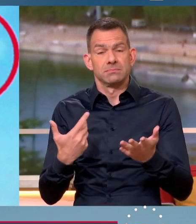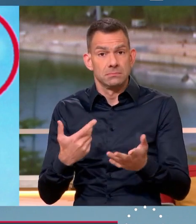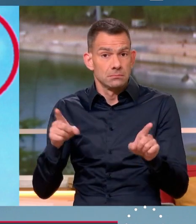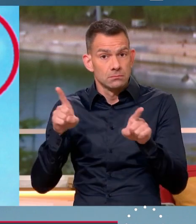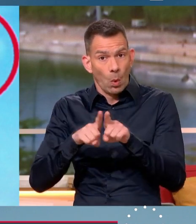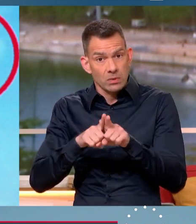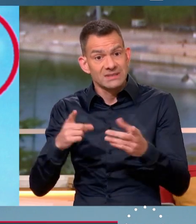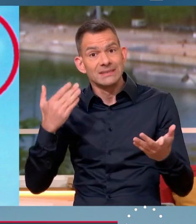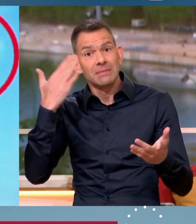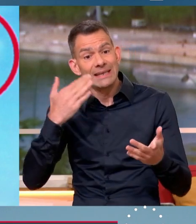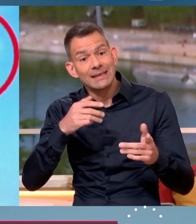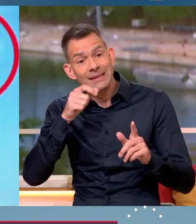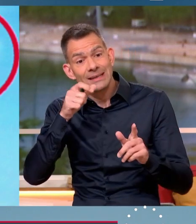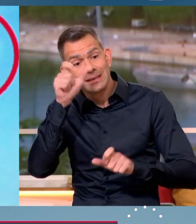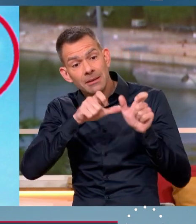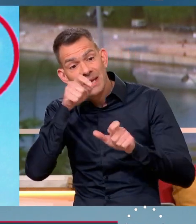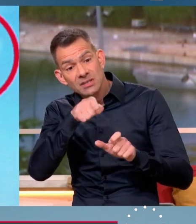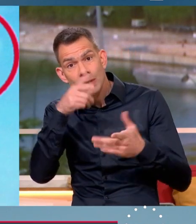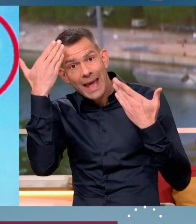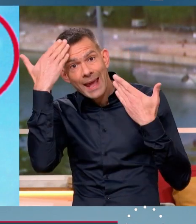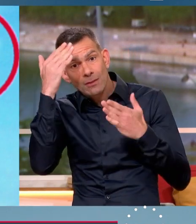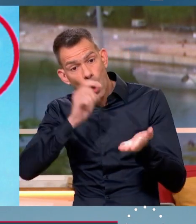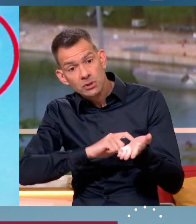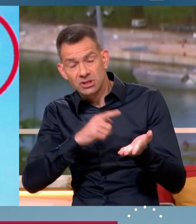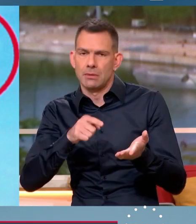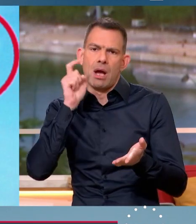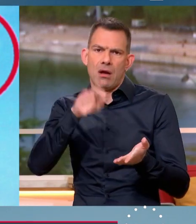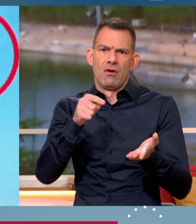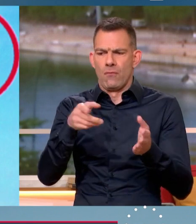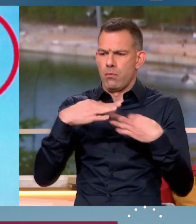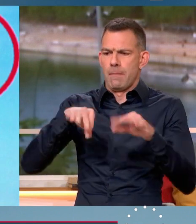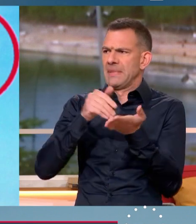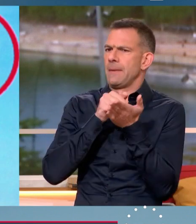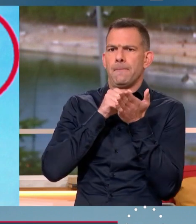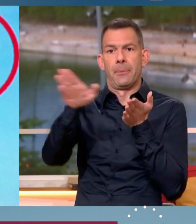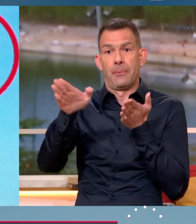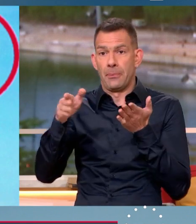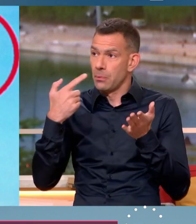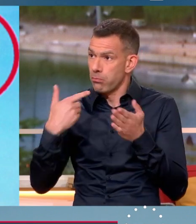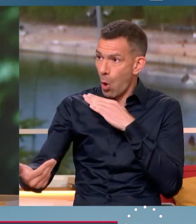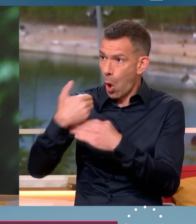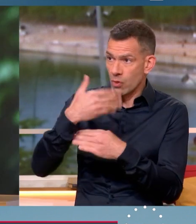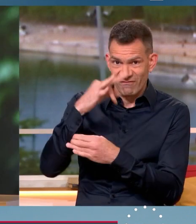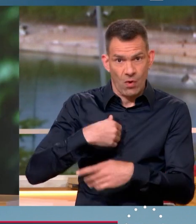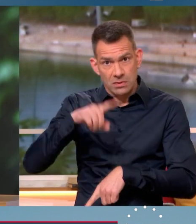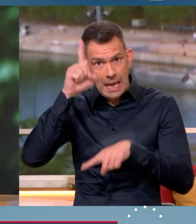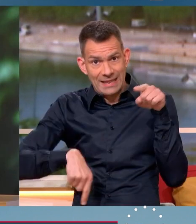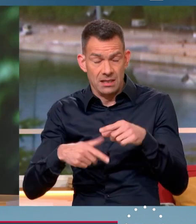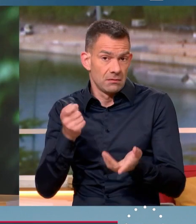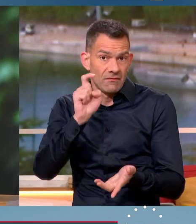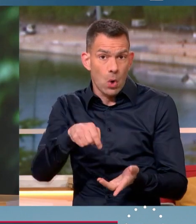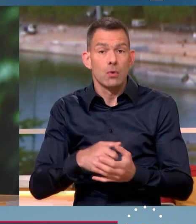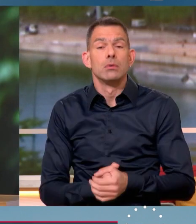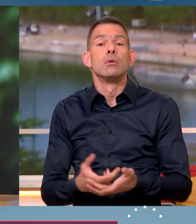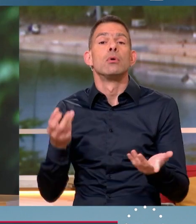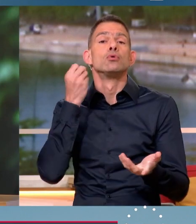s'il y a des ressortissants étrangers dans ces personnes, qu'il y ait des expulsions, des interdictions de territoires français. Parce qu'on voit